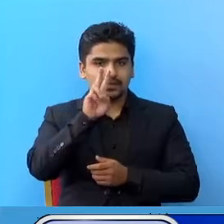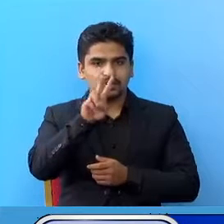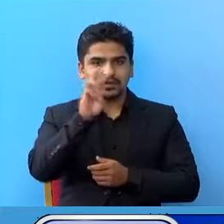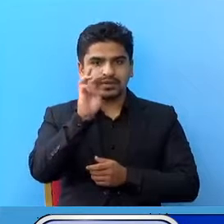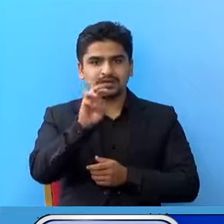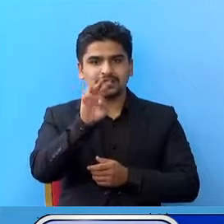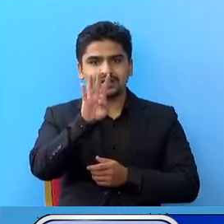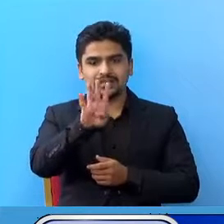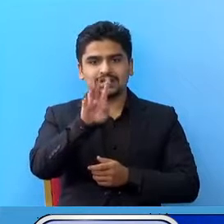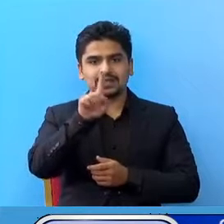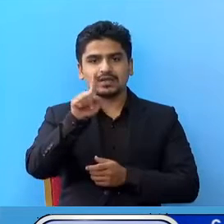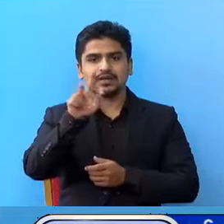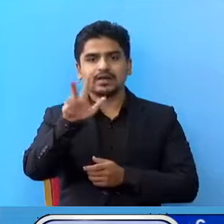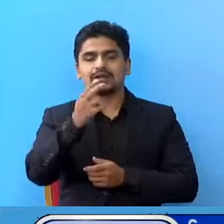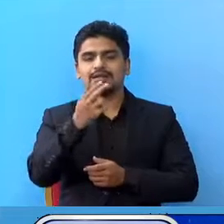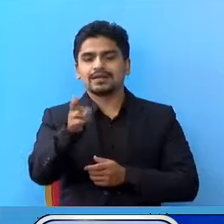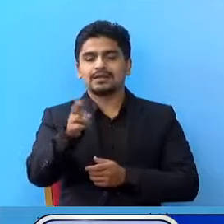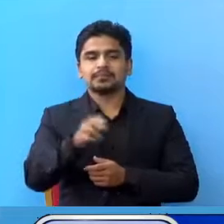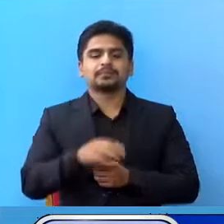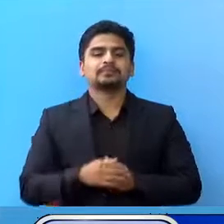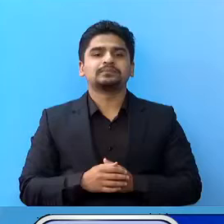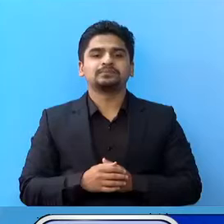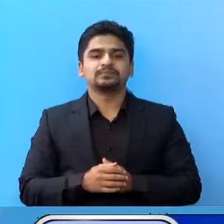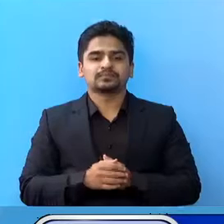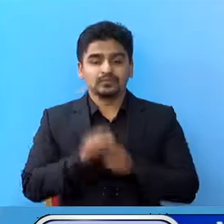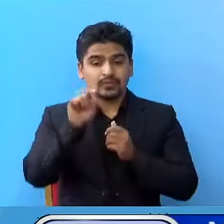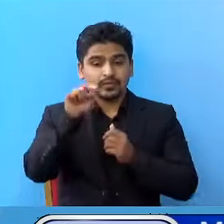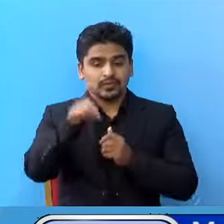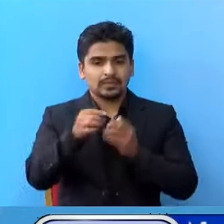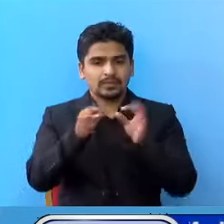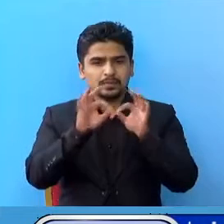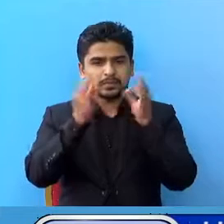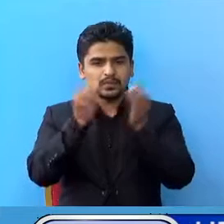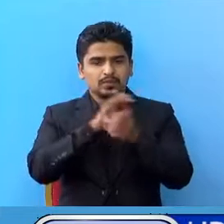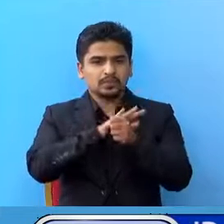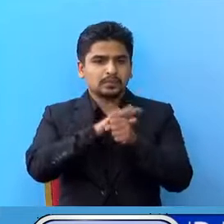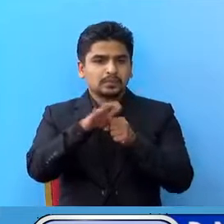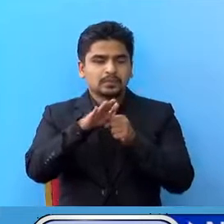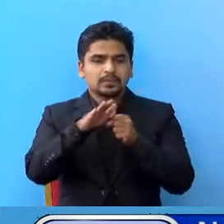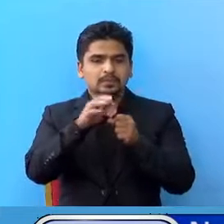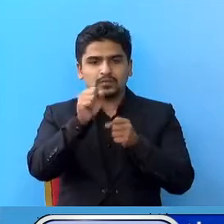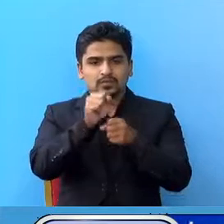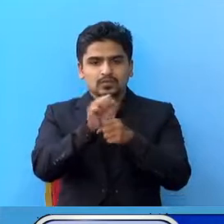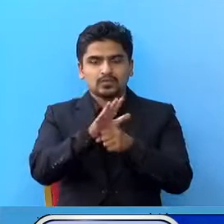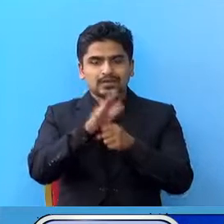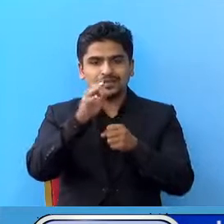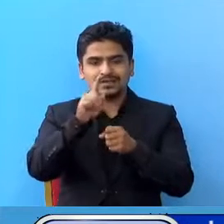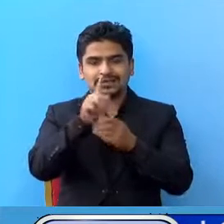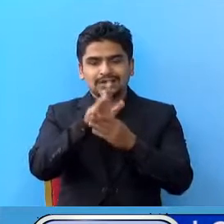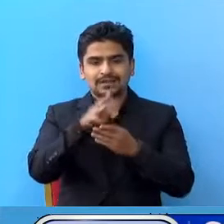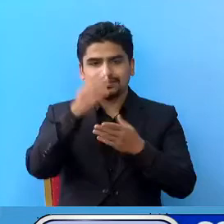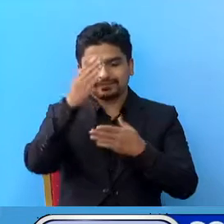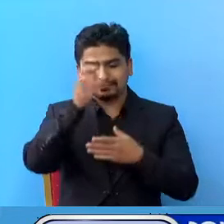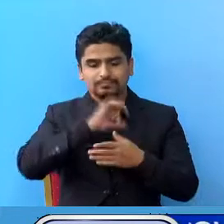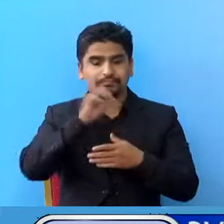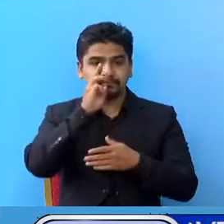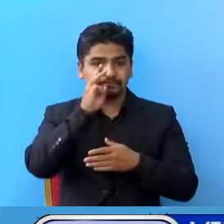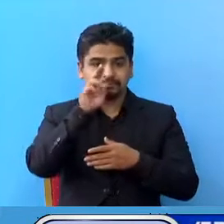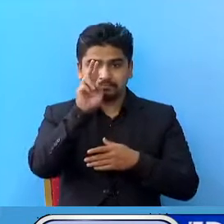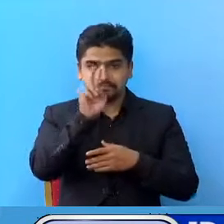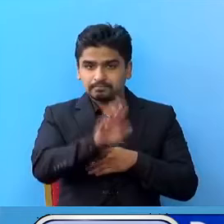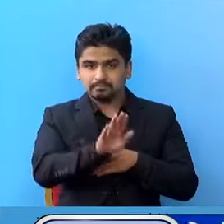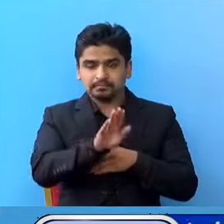2048 जना और हाल से विश्वने COVID-19 महामारी को चपेटामा परेको संदर्वमा